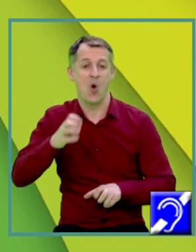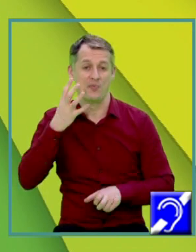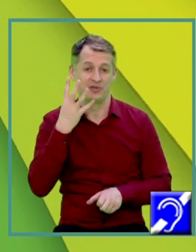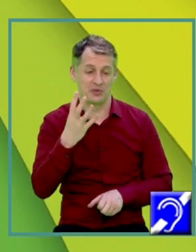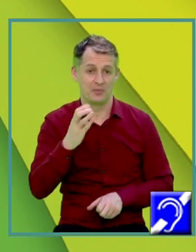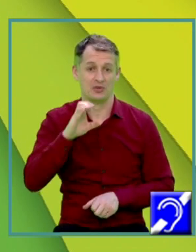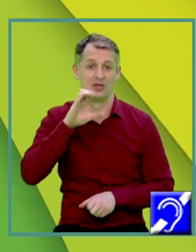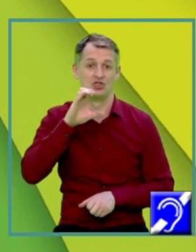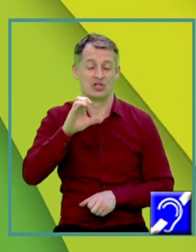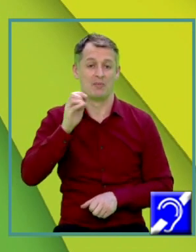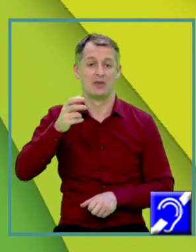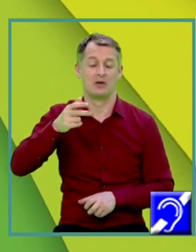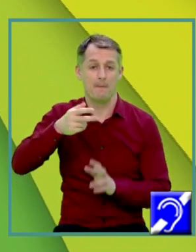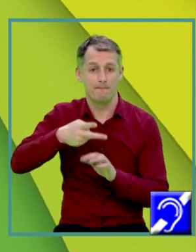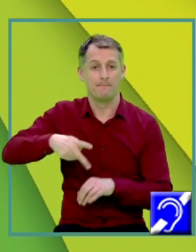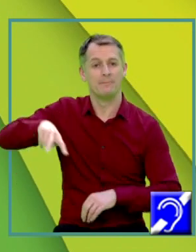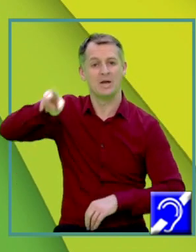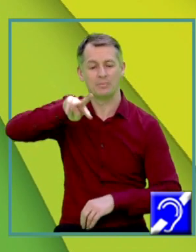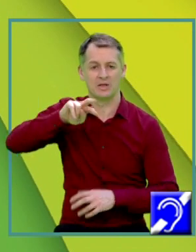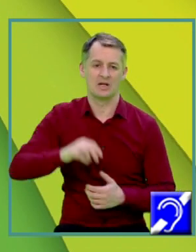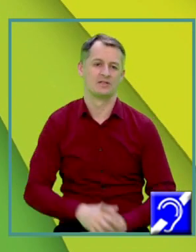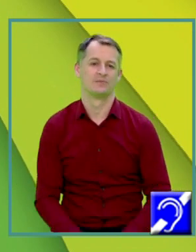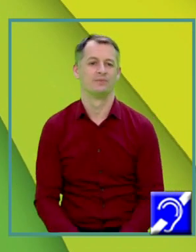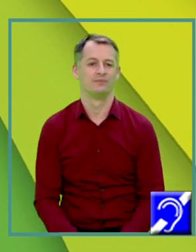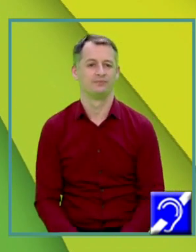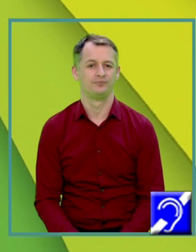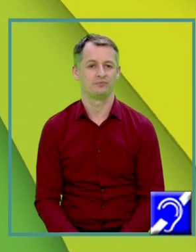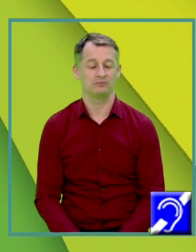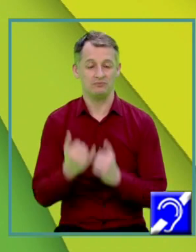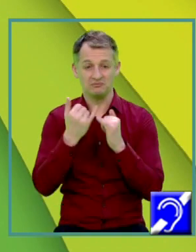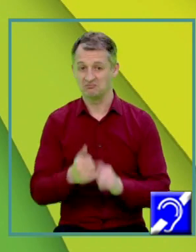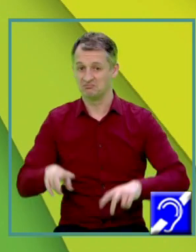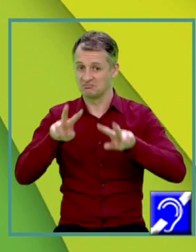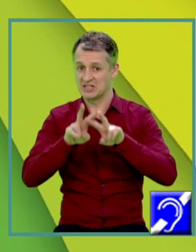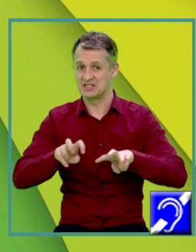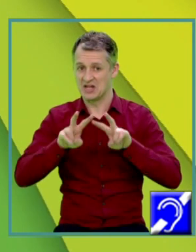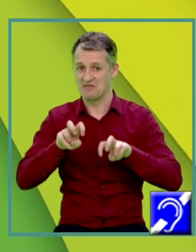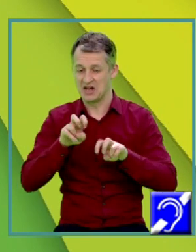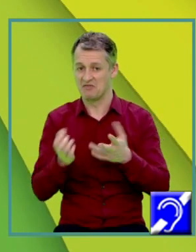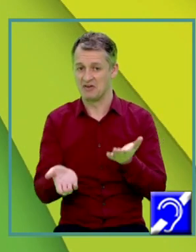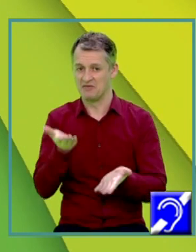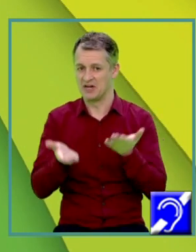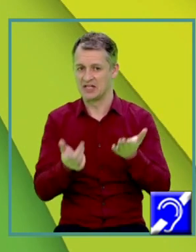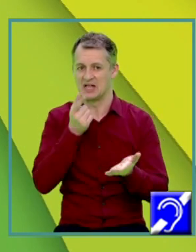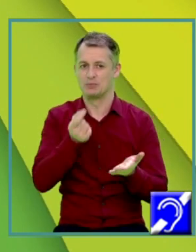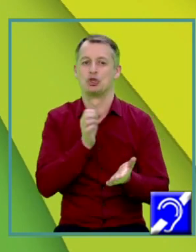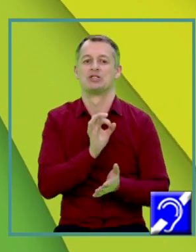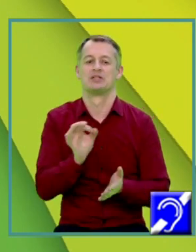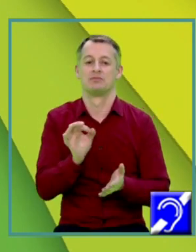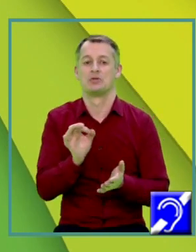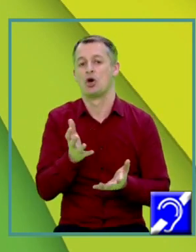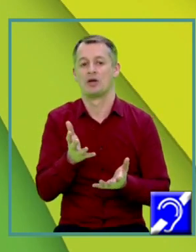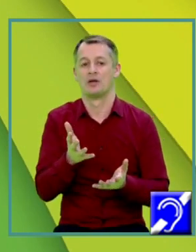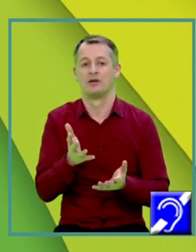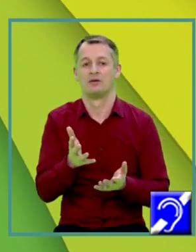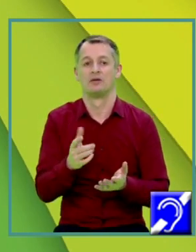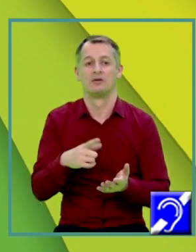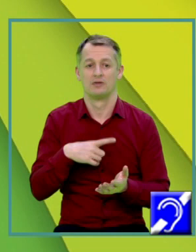obținem